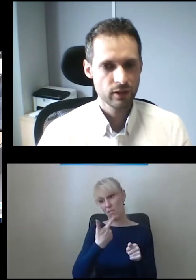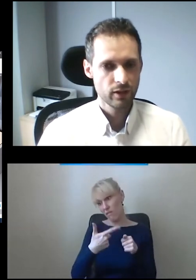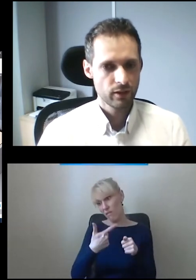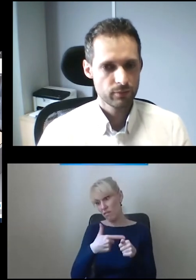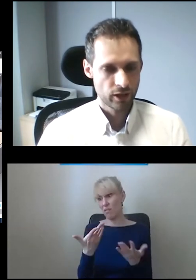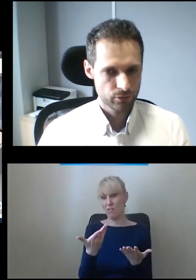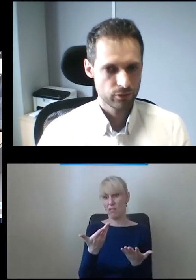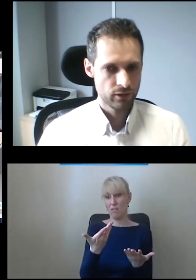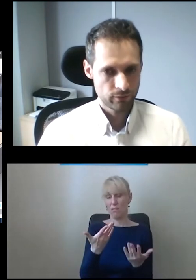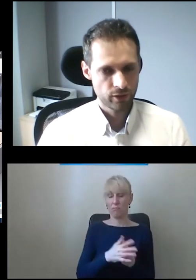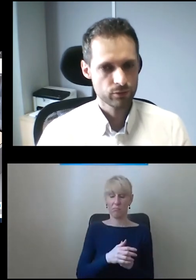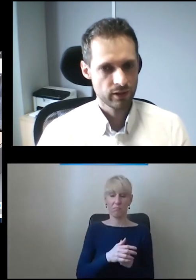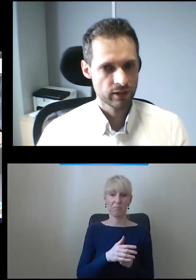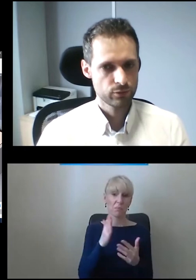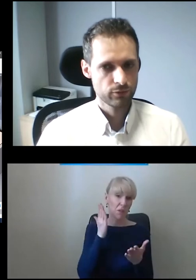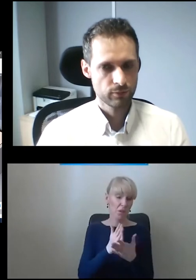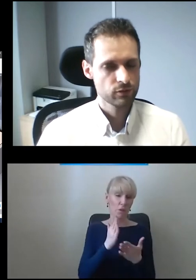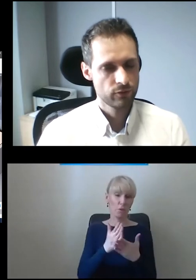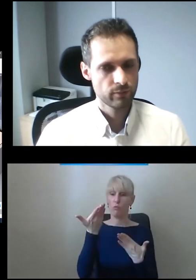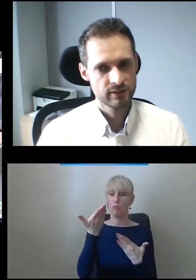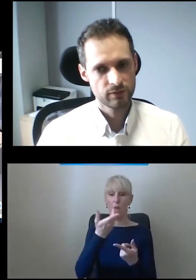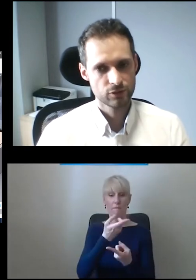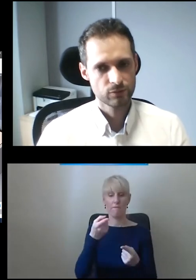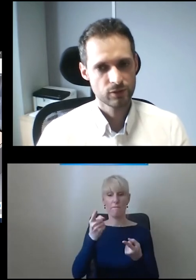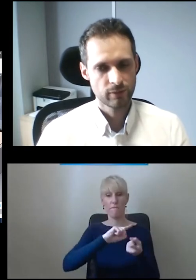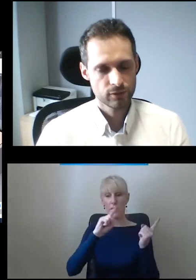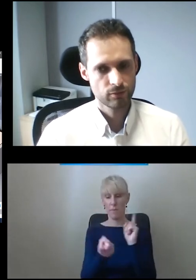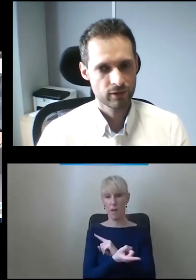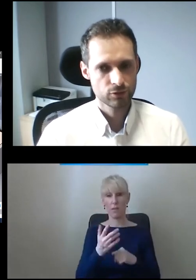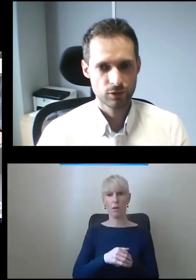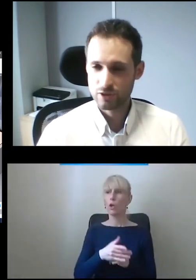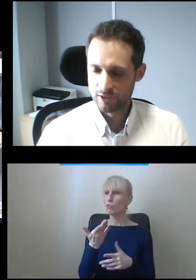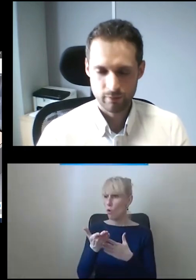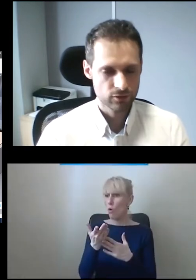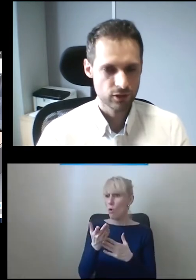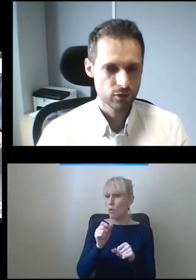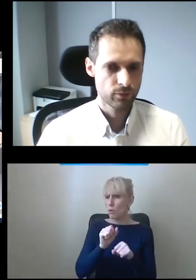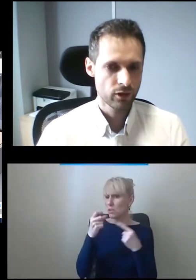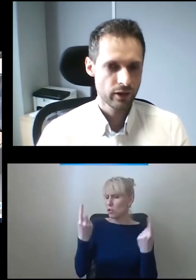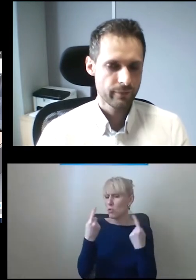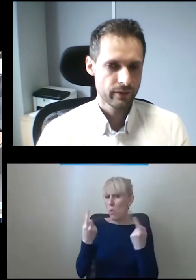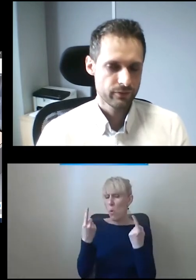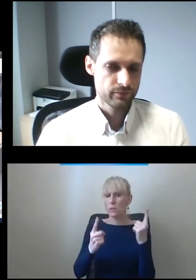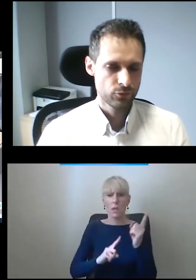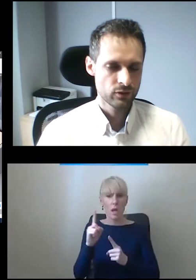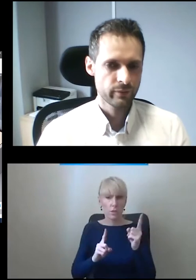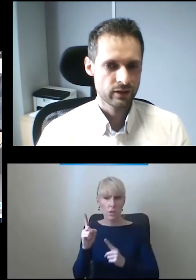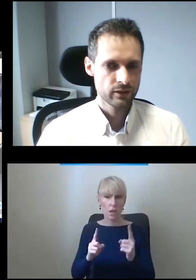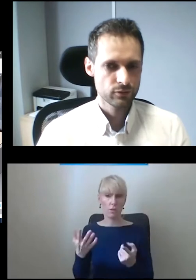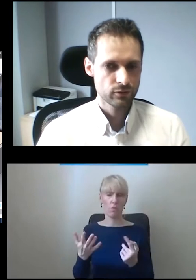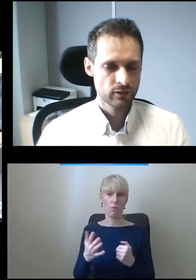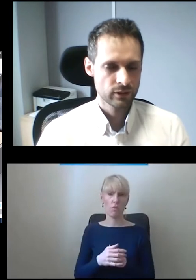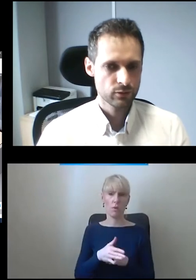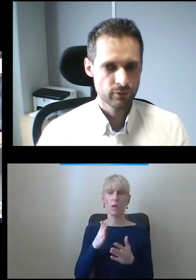złotych, przyjechaniu i wymienieniu tej krańcówki przez tą firmę zewnętrzną. To jest bardzo szybkie. To się zdarza bardzo rzadko, bo używamy